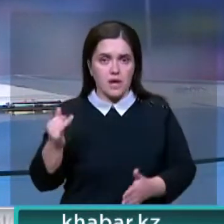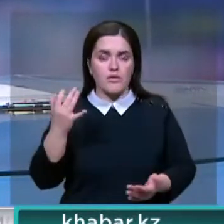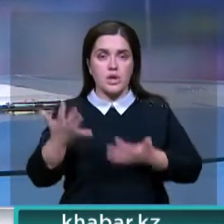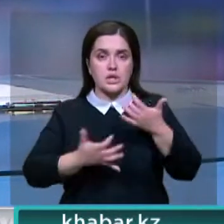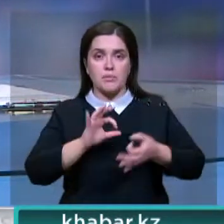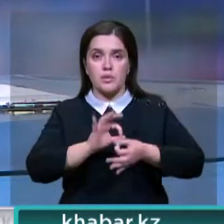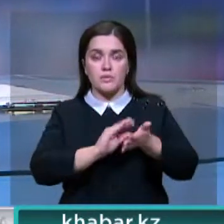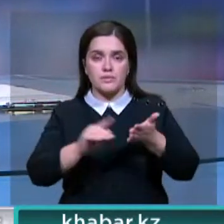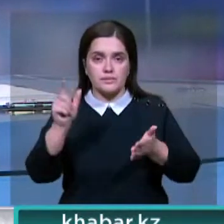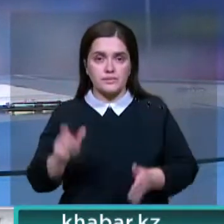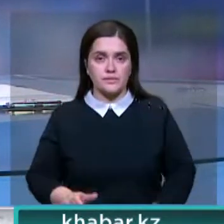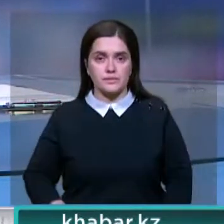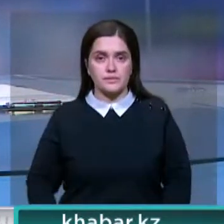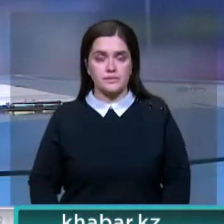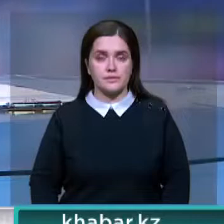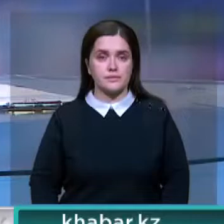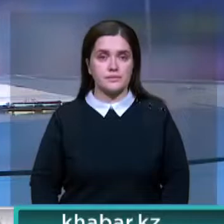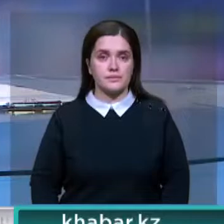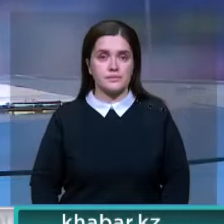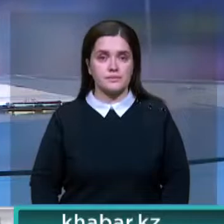исследованиях. Подробнее Тимур Казагулов.